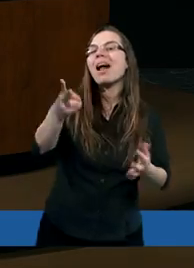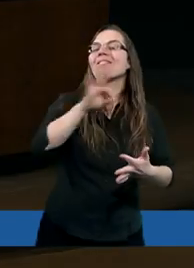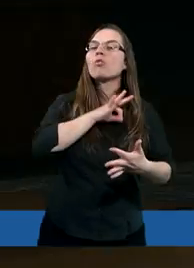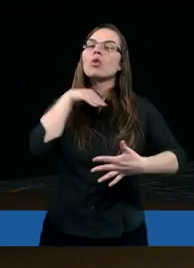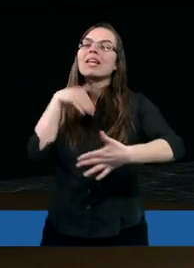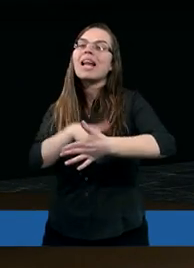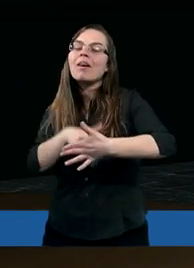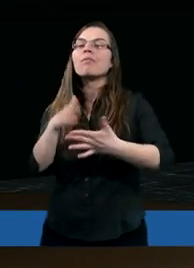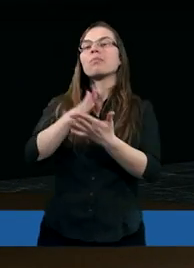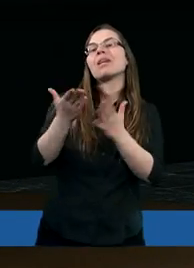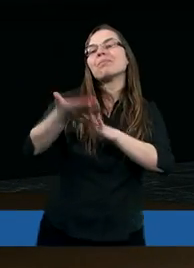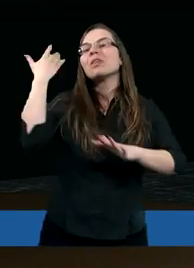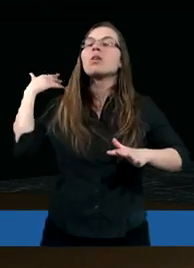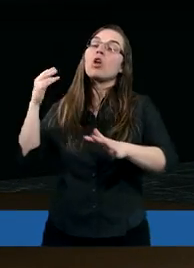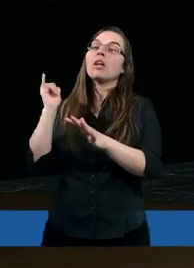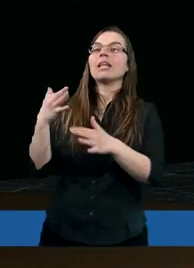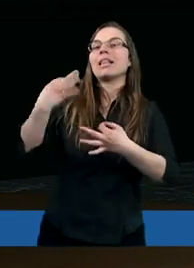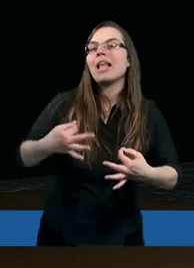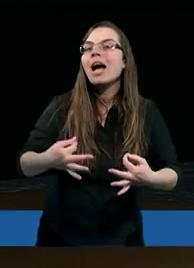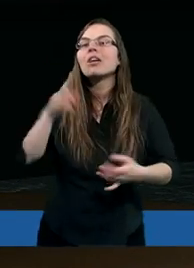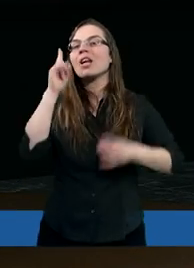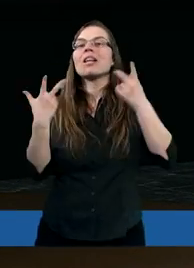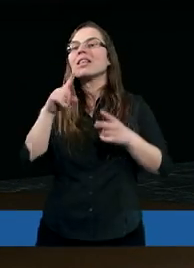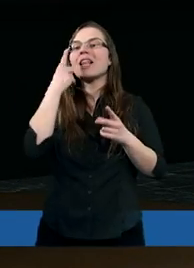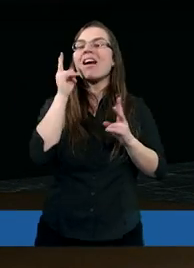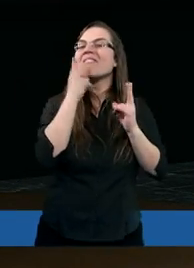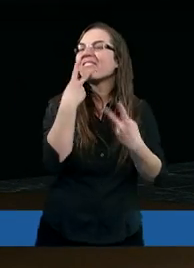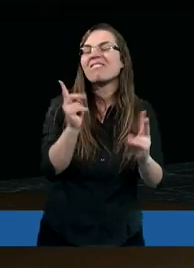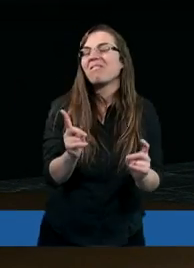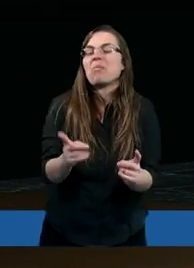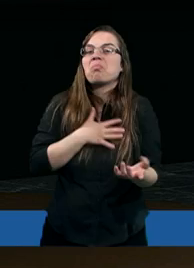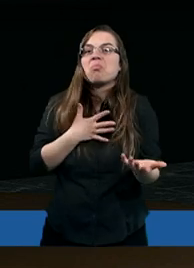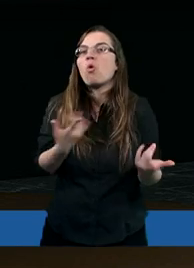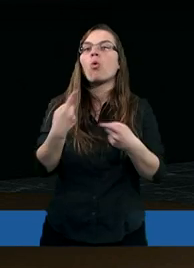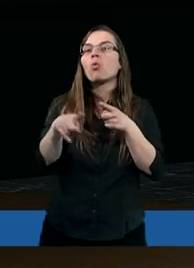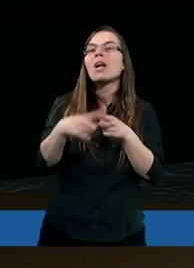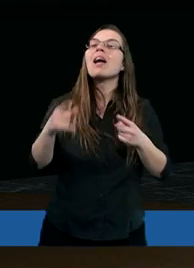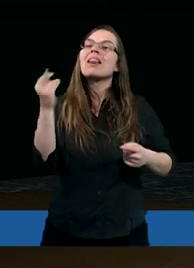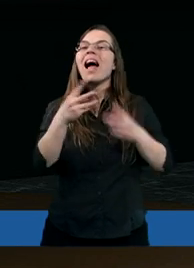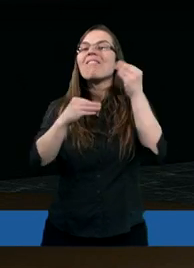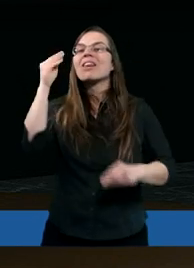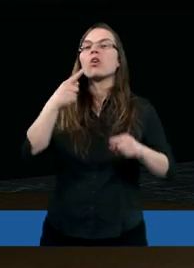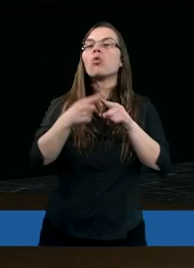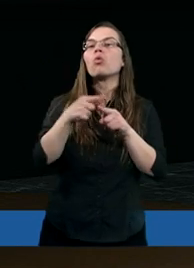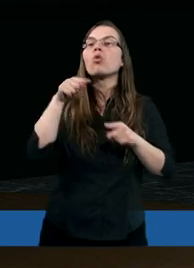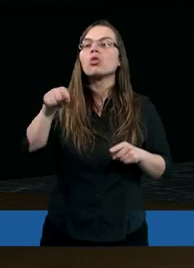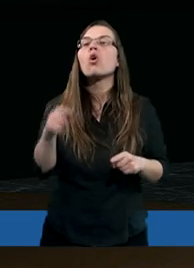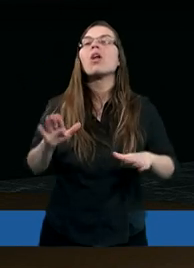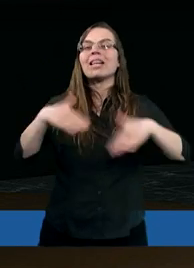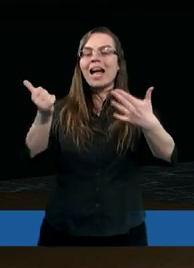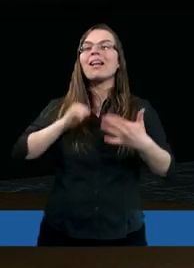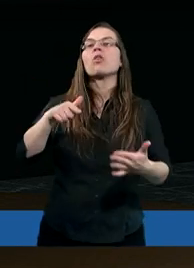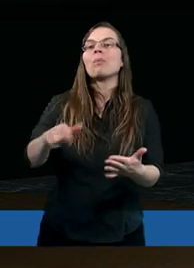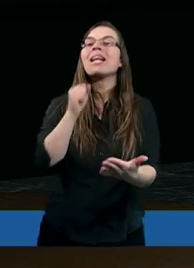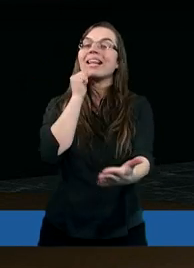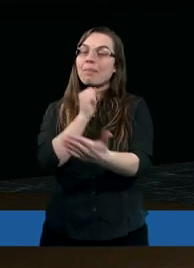przed poznaniem Jezusa i teraz, to czasami niestety nie widzę różnicy. Ale największa różnica jest to, że zdaję sobie z